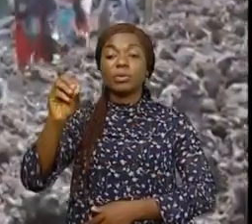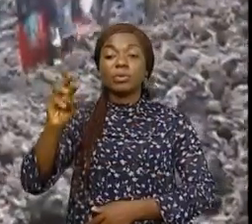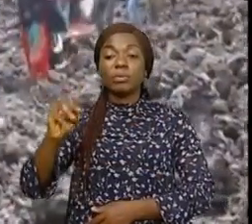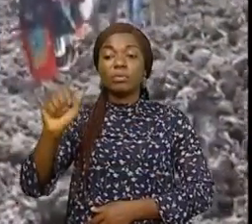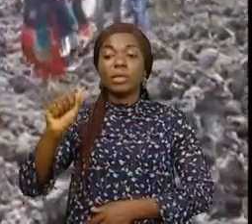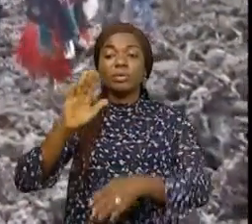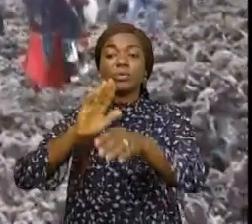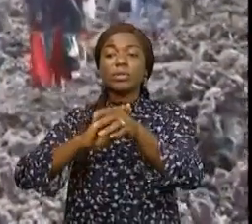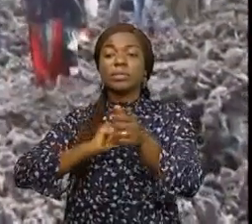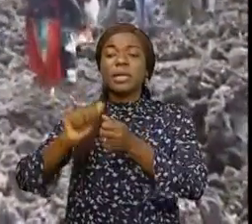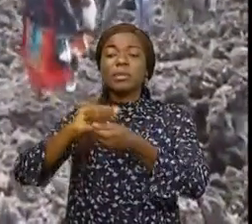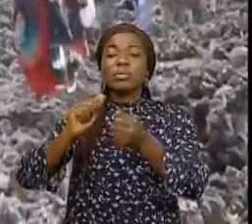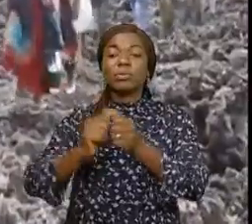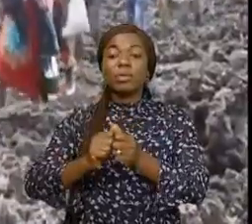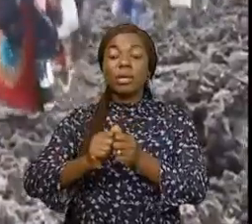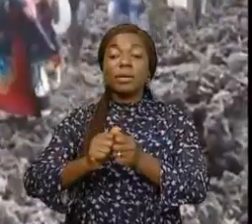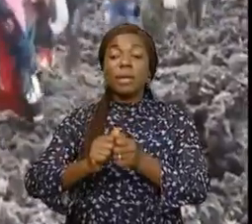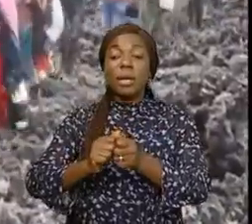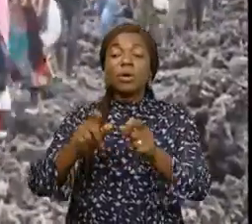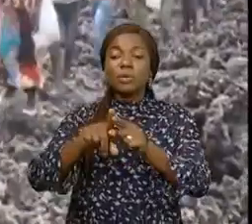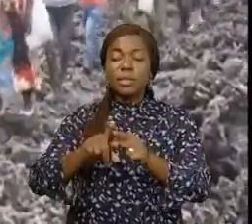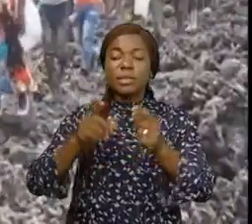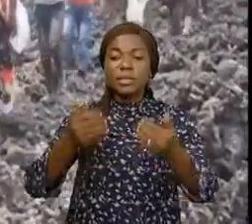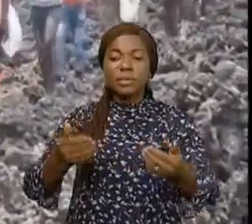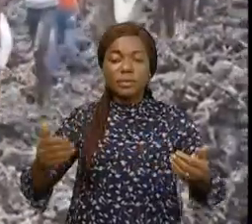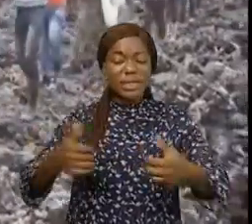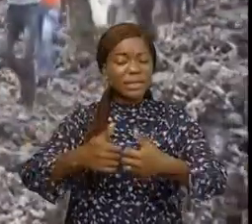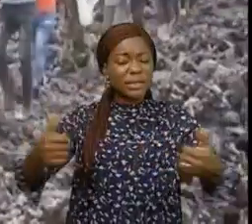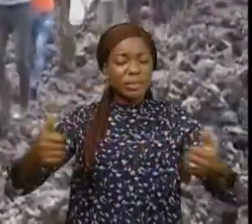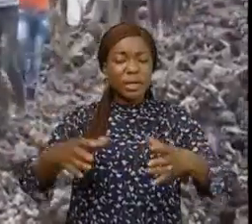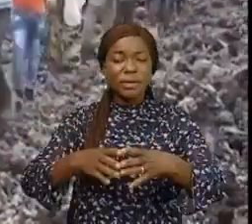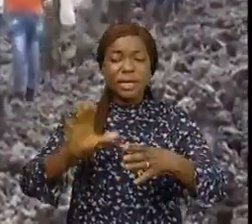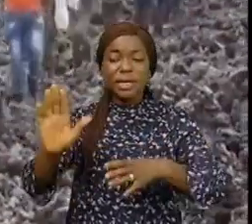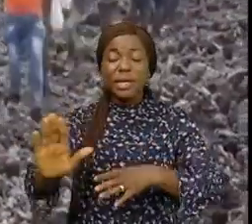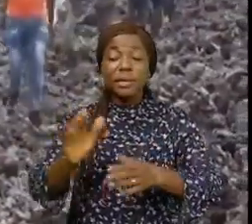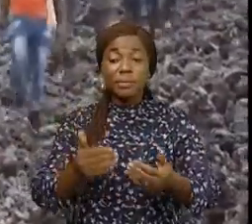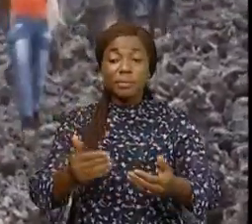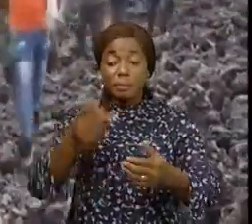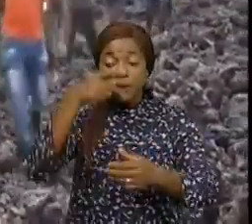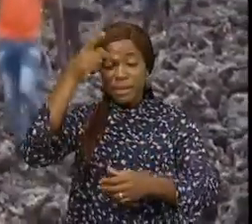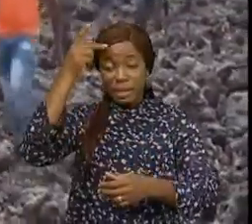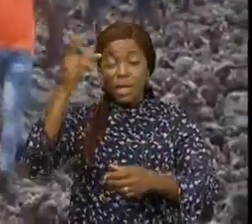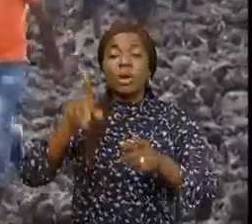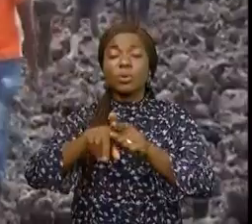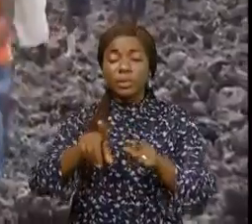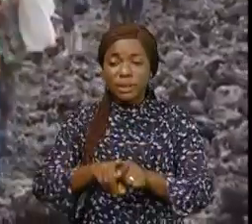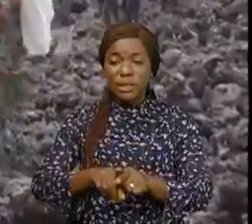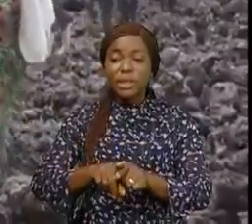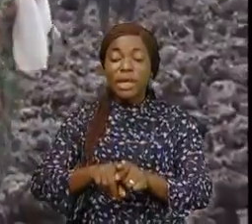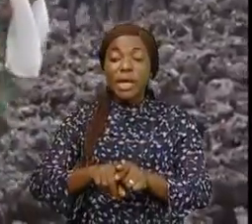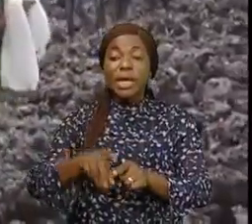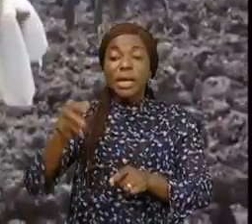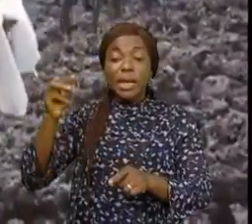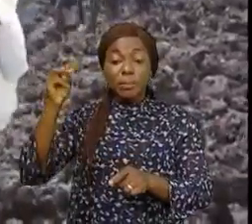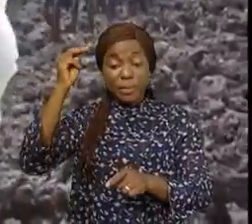catastrophe naturelle. Plusieurs enfants se retrouvent séparés de leurs parents. La ministre du Jean Famille Enfant Gizende